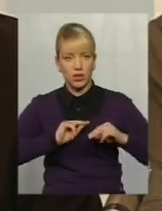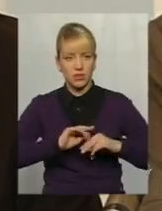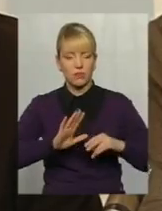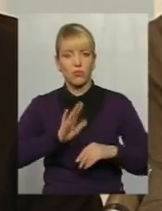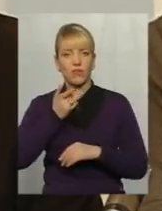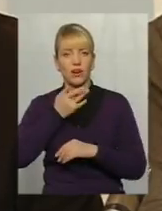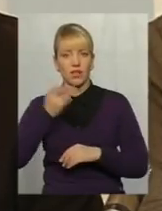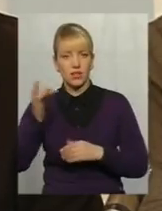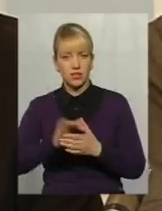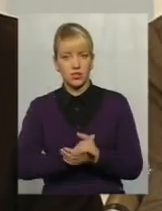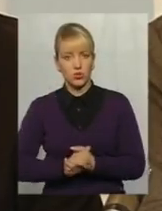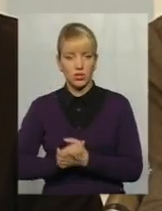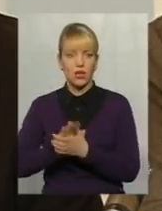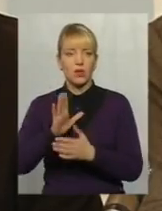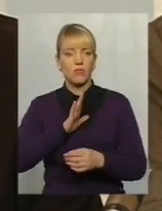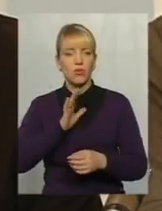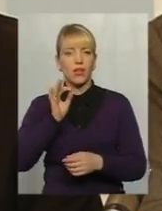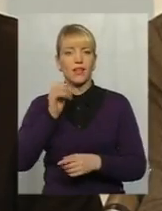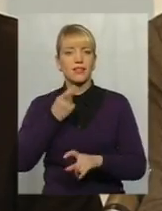Союз і була нацистська Німеччина.